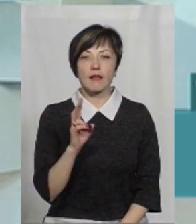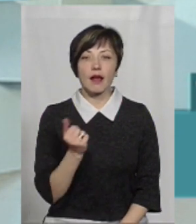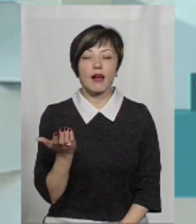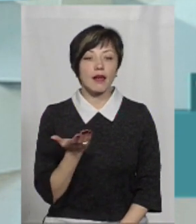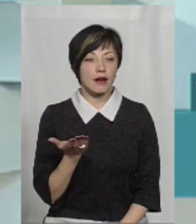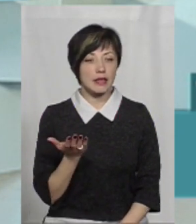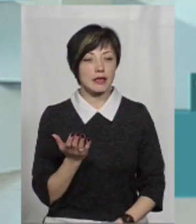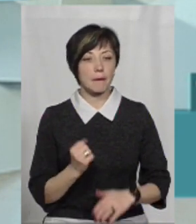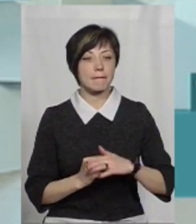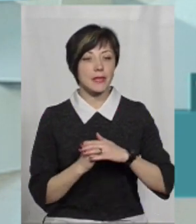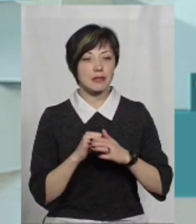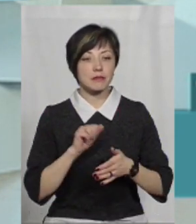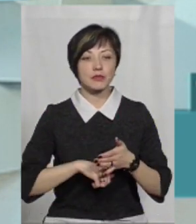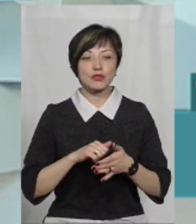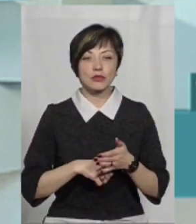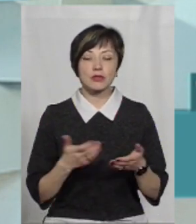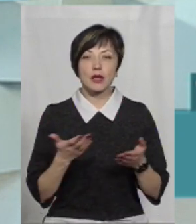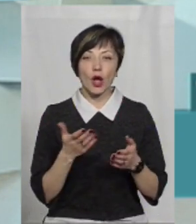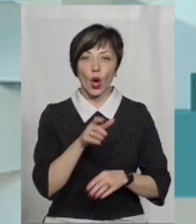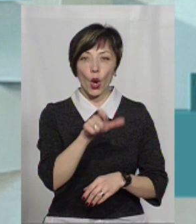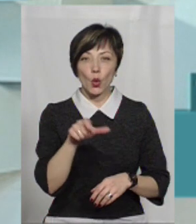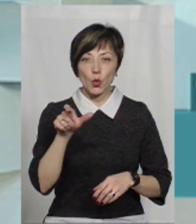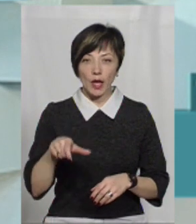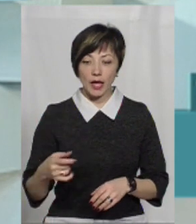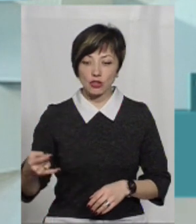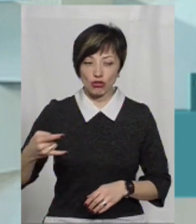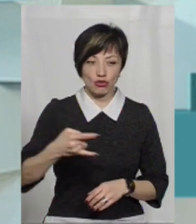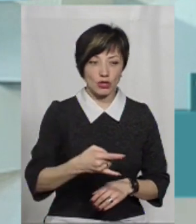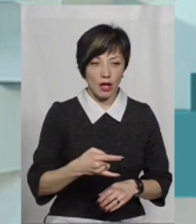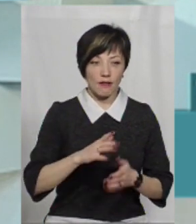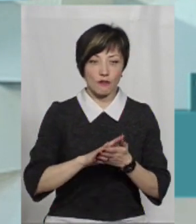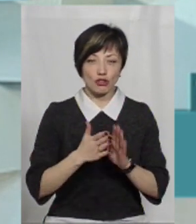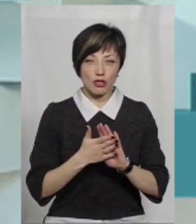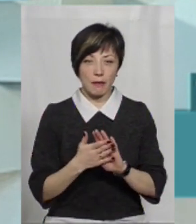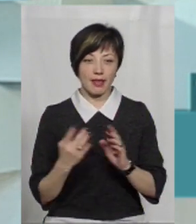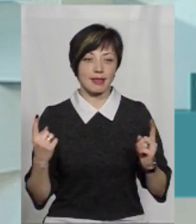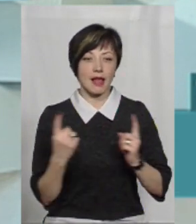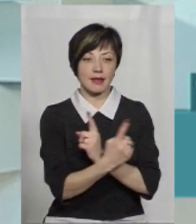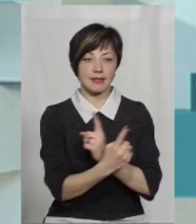підставі у людей, які заїжджали в режимі транзиту і сплатили